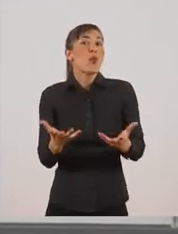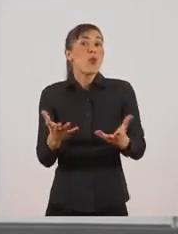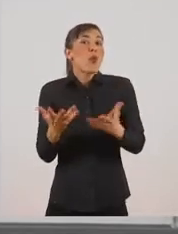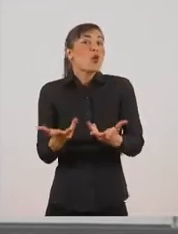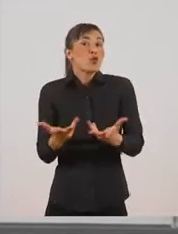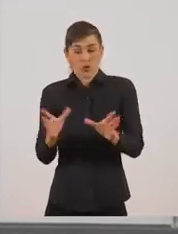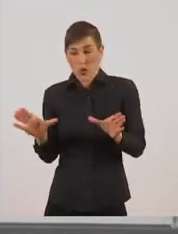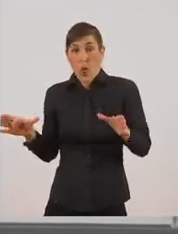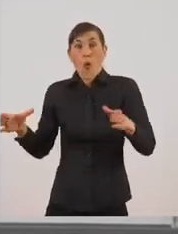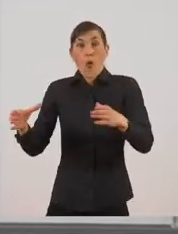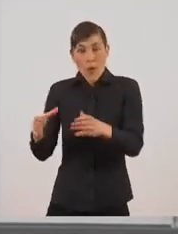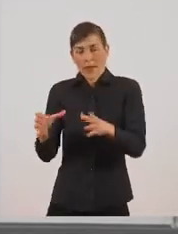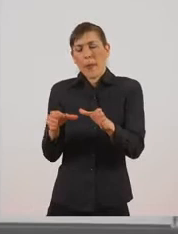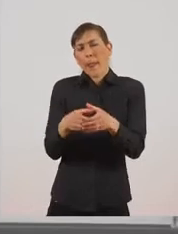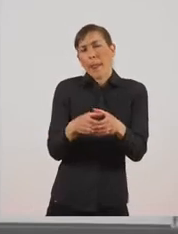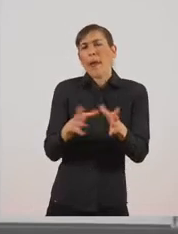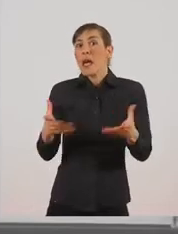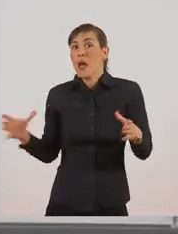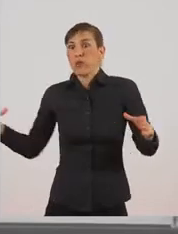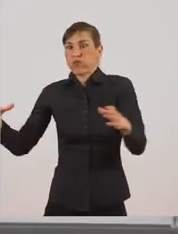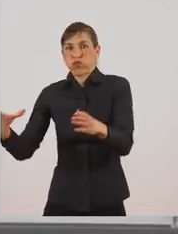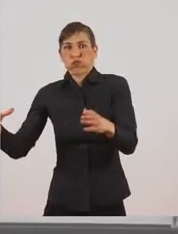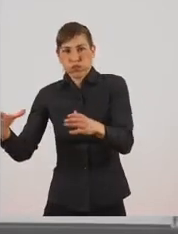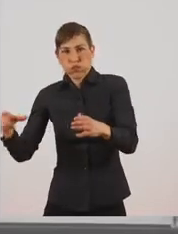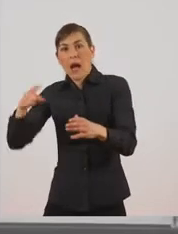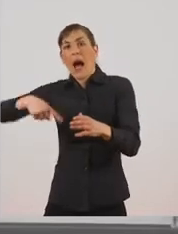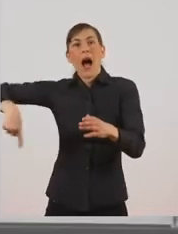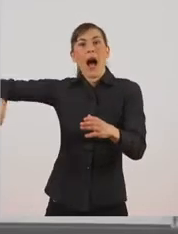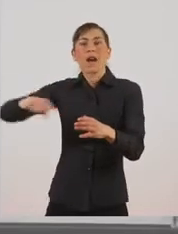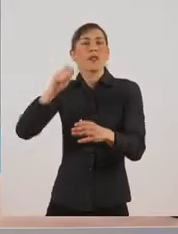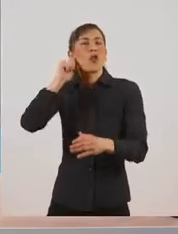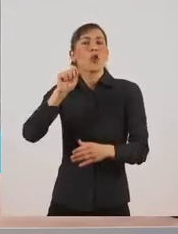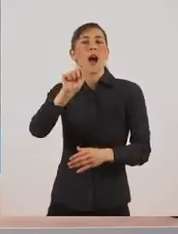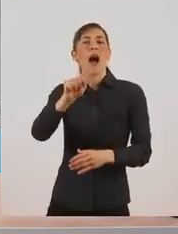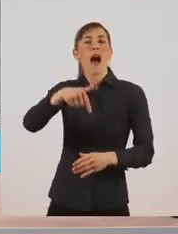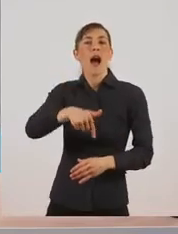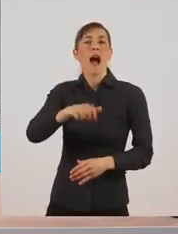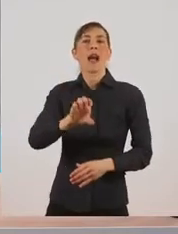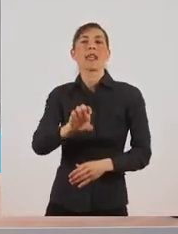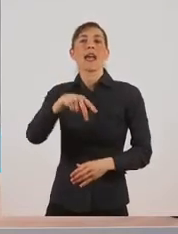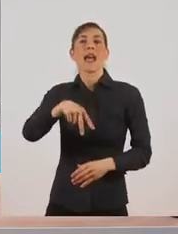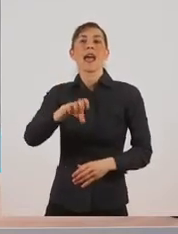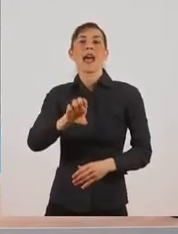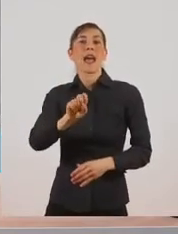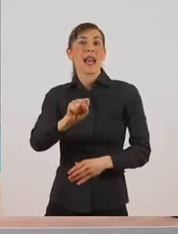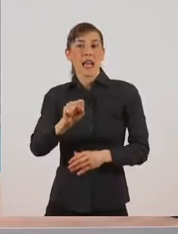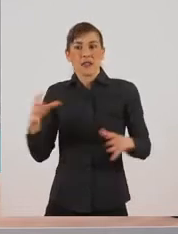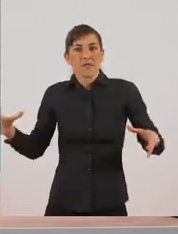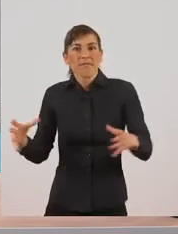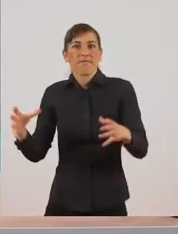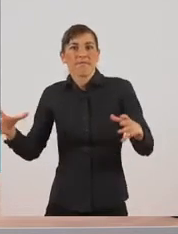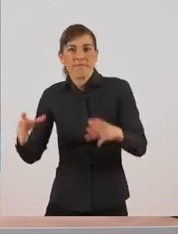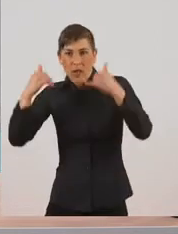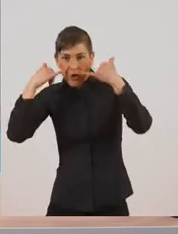οποίες ονομάζονται αγέλες. Και τρέφεται με μικρά ή μεγάλα ζώα τα οποία συνήθως όμως είναι γέρικα ή